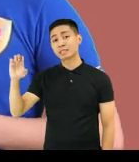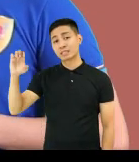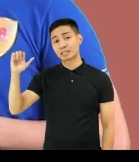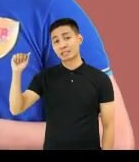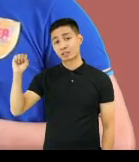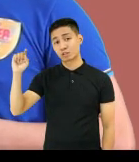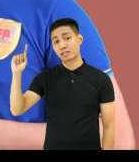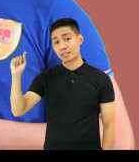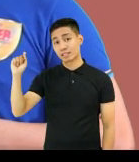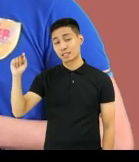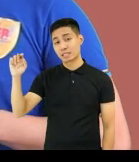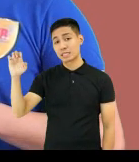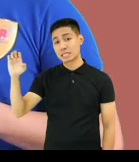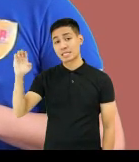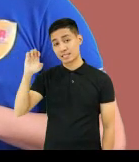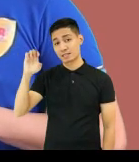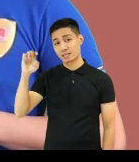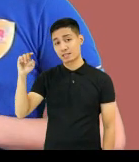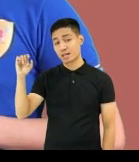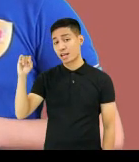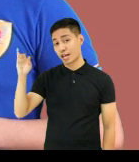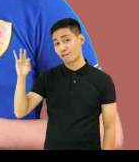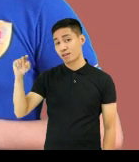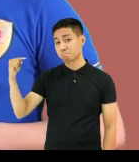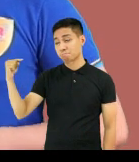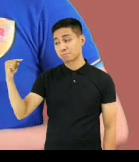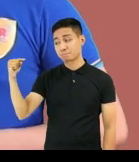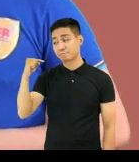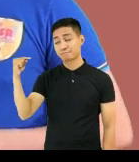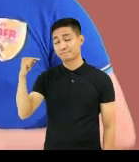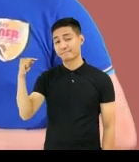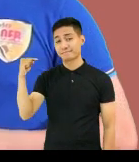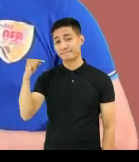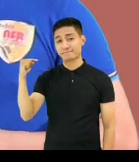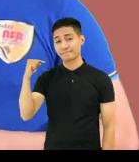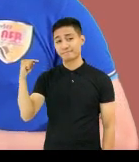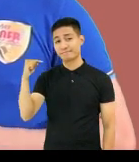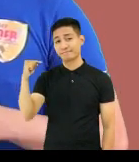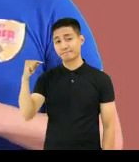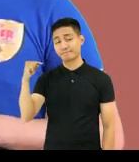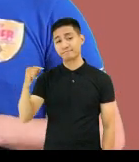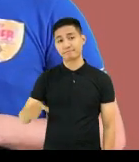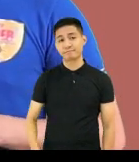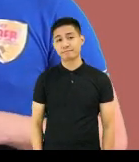Silangan naman ang ating direksyon kapag ito ay nakaturo sa gawing kanan.